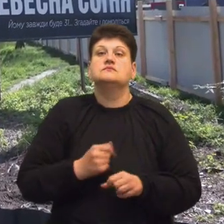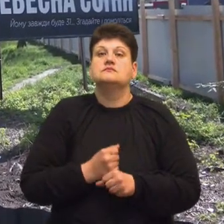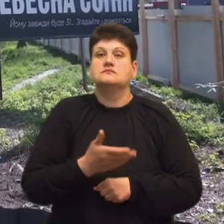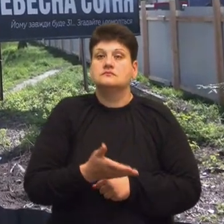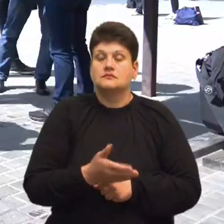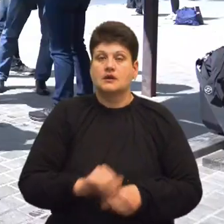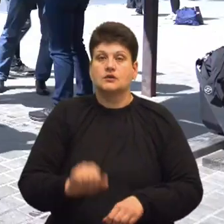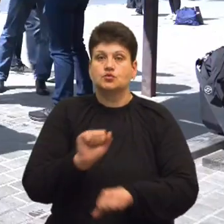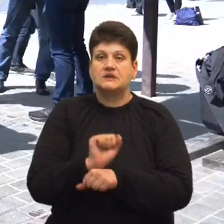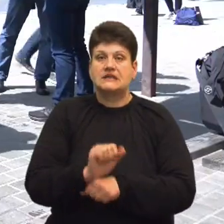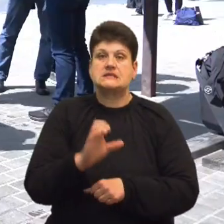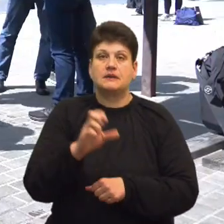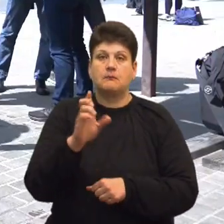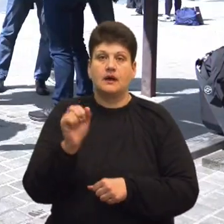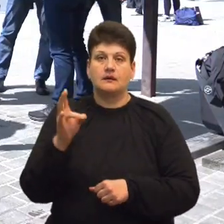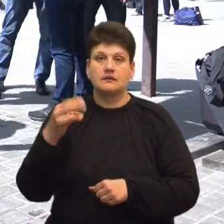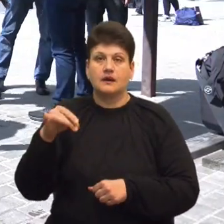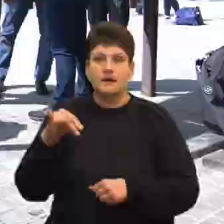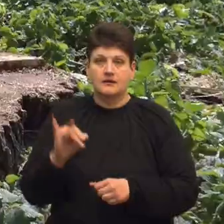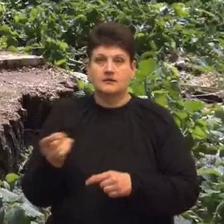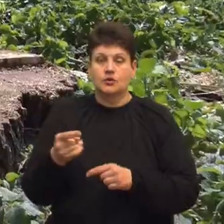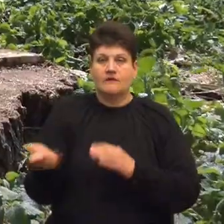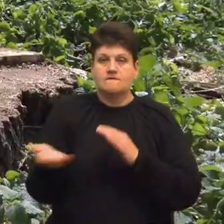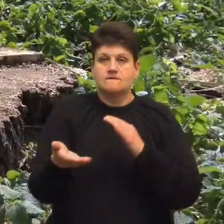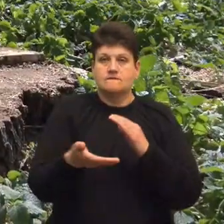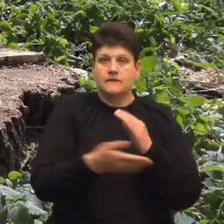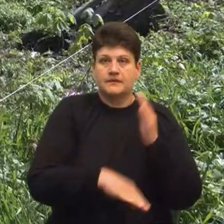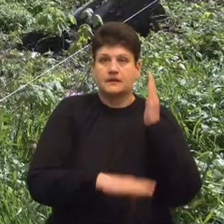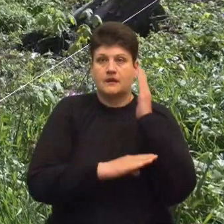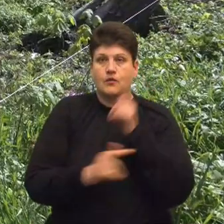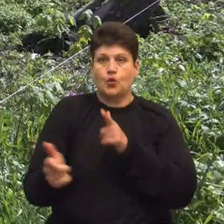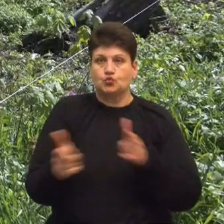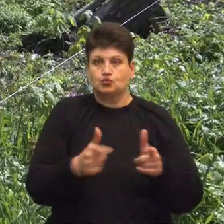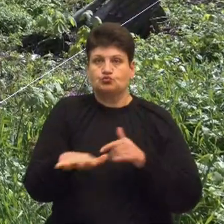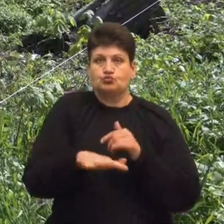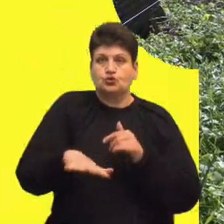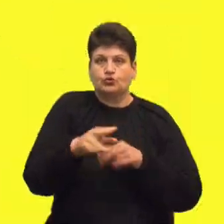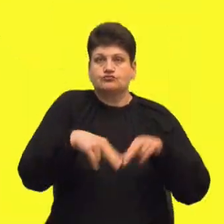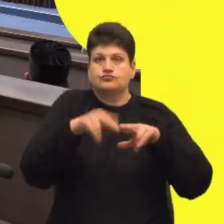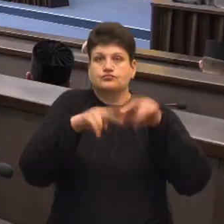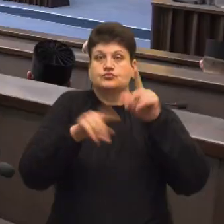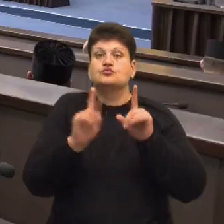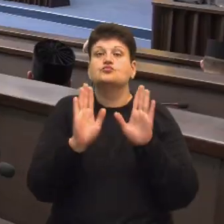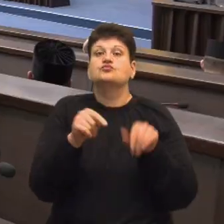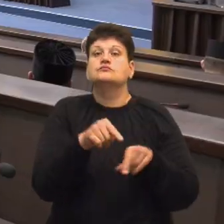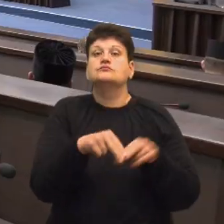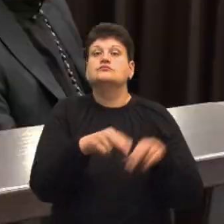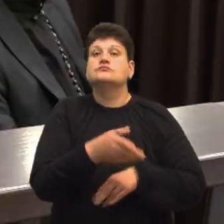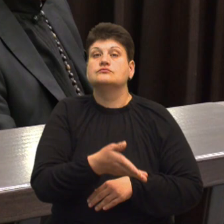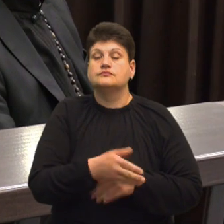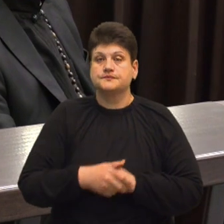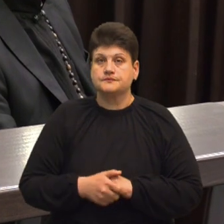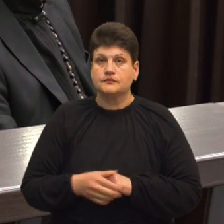зупинки Степана Бандери в Тернополі виробили дерева та готують територію під забудову. Що там збудують? У